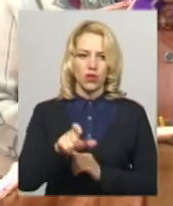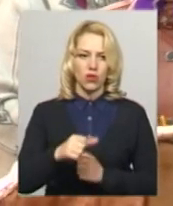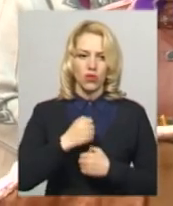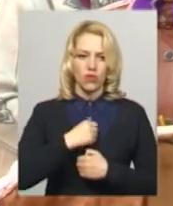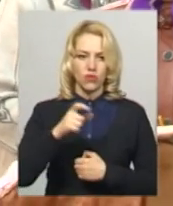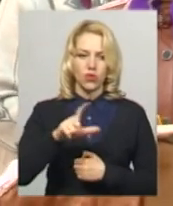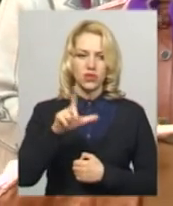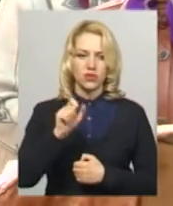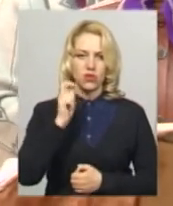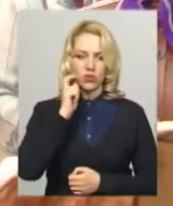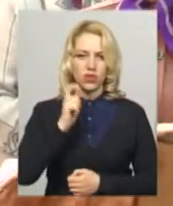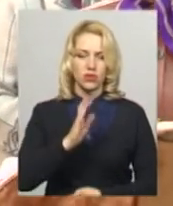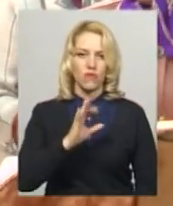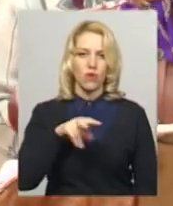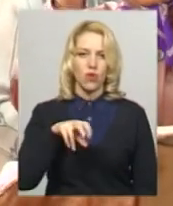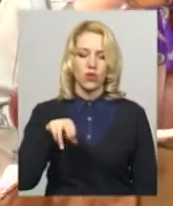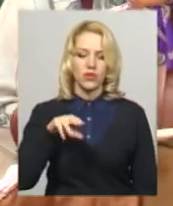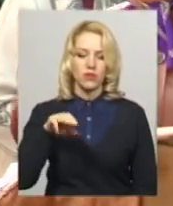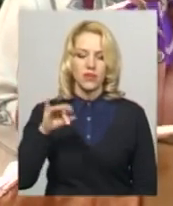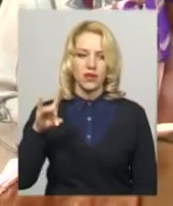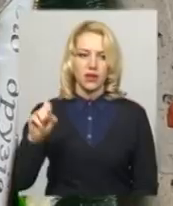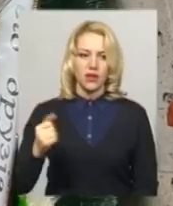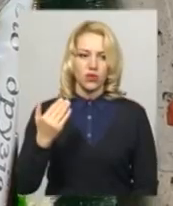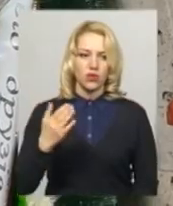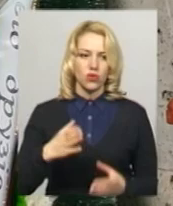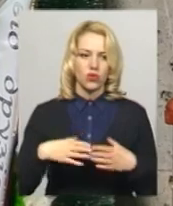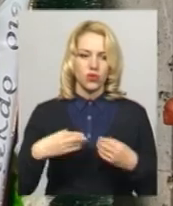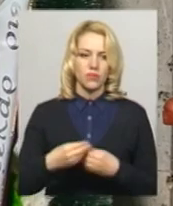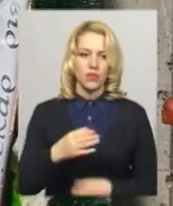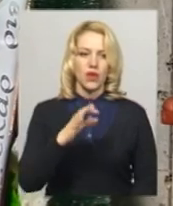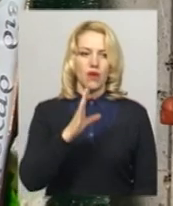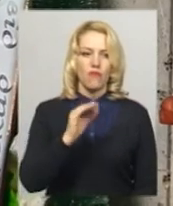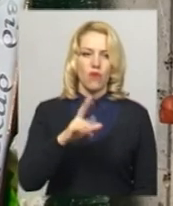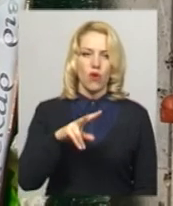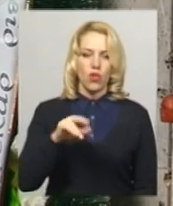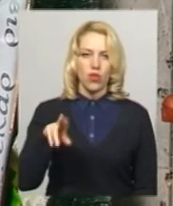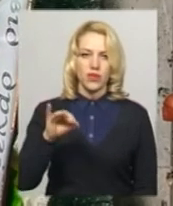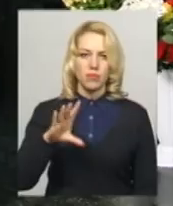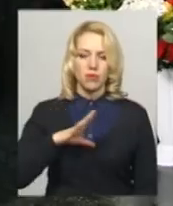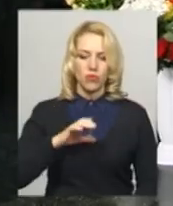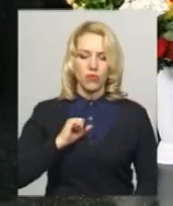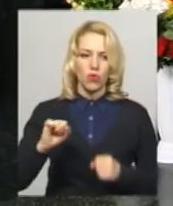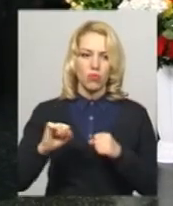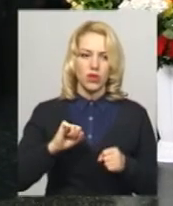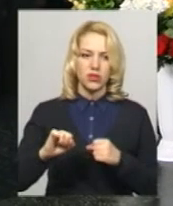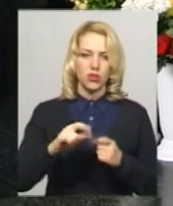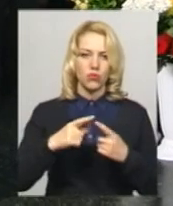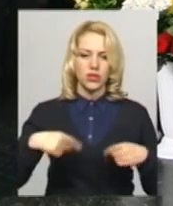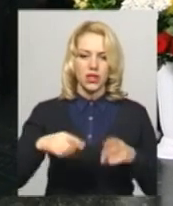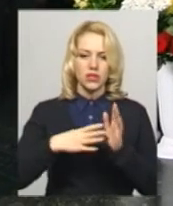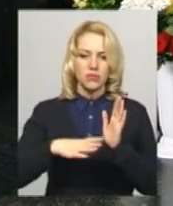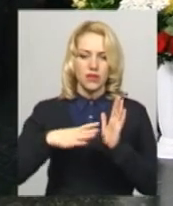за Україну Володимира. Іди в городини! Володимир Коваль був командиром у відділення У-79